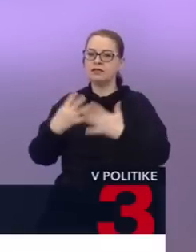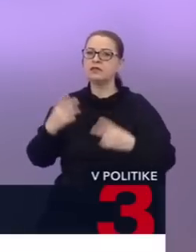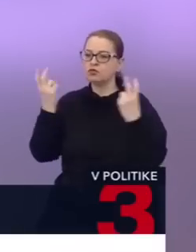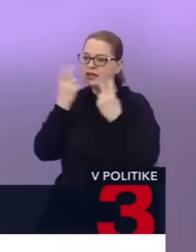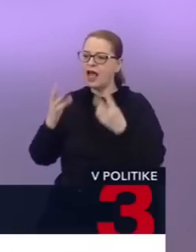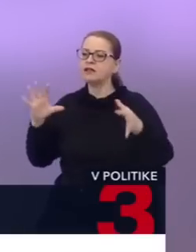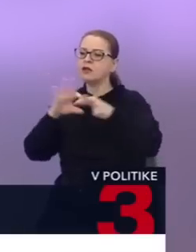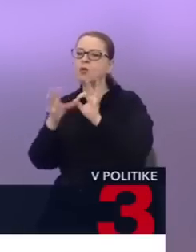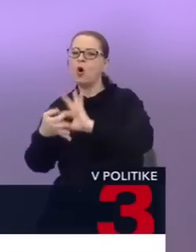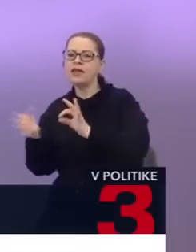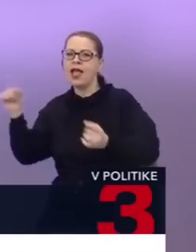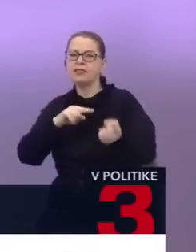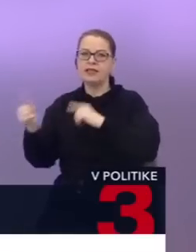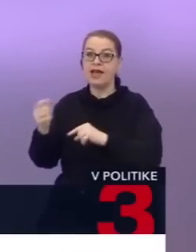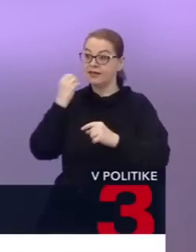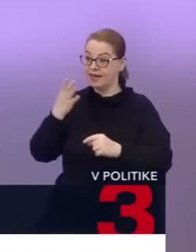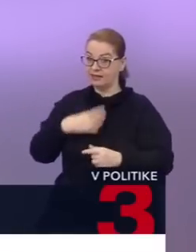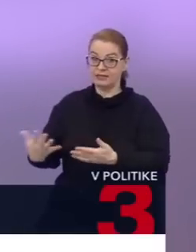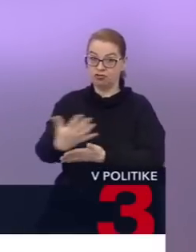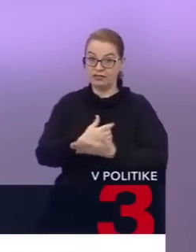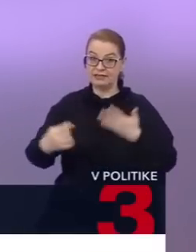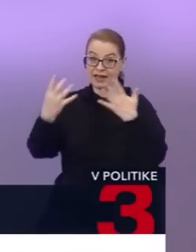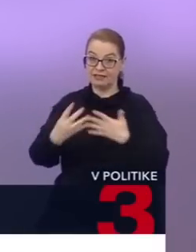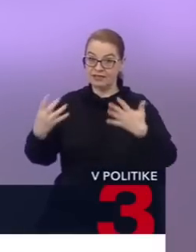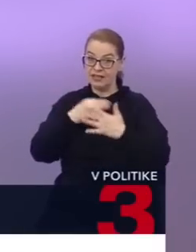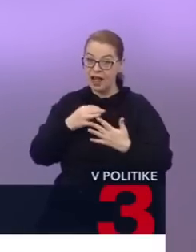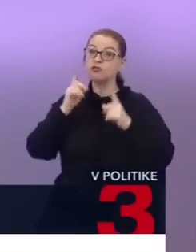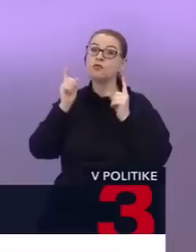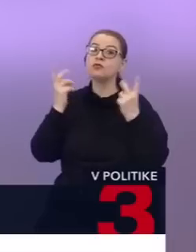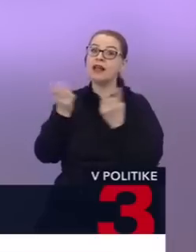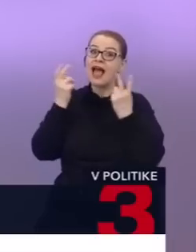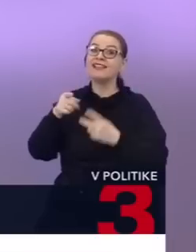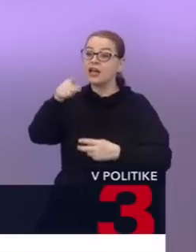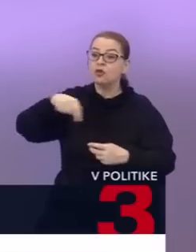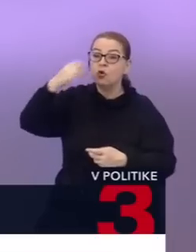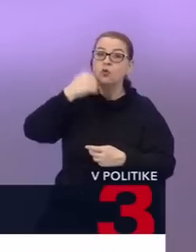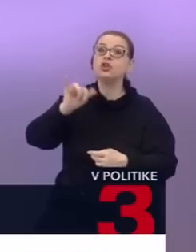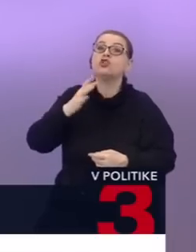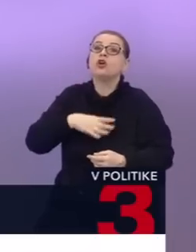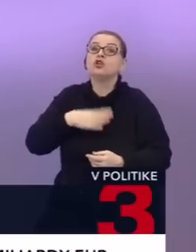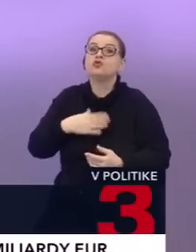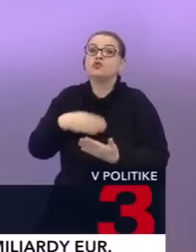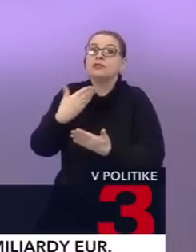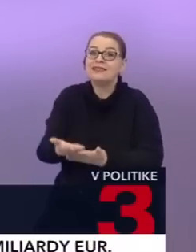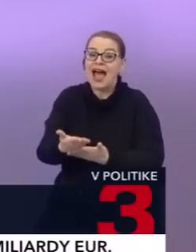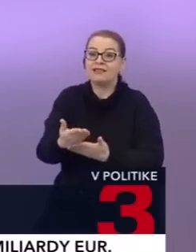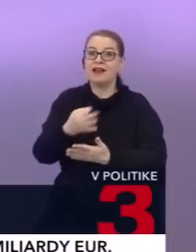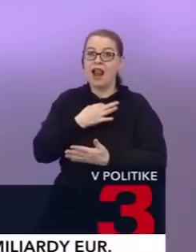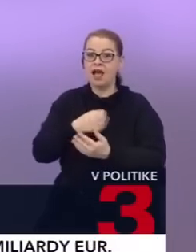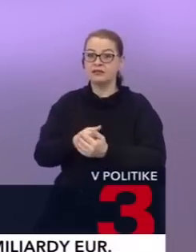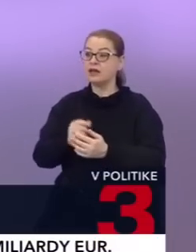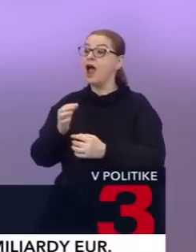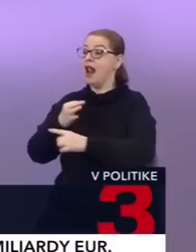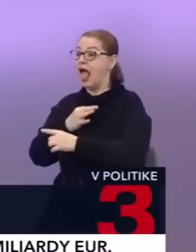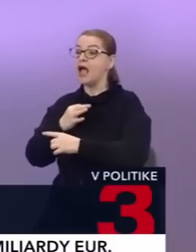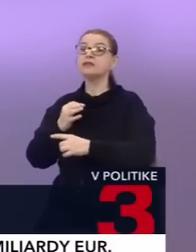prienik. Ak chcete dostiahnuť deviedesiatku, musíte hľadať s tými, ktorí chcú tú deviedesiatku dať. A smer aj hlasa jasne vyjadrili, že pre nich je